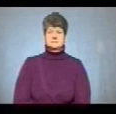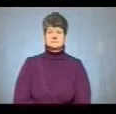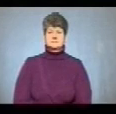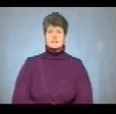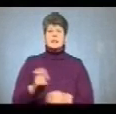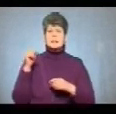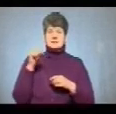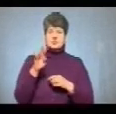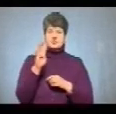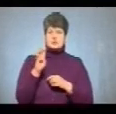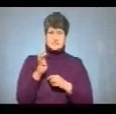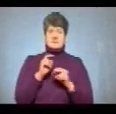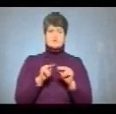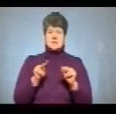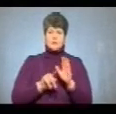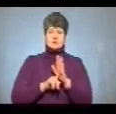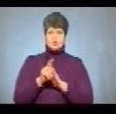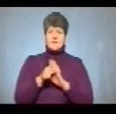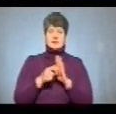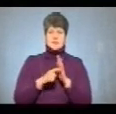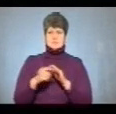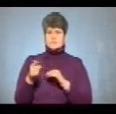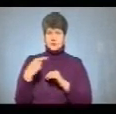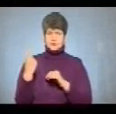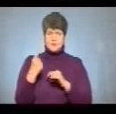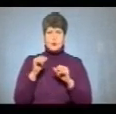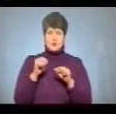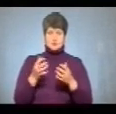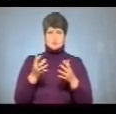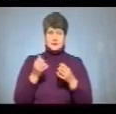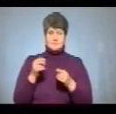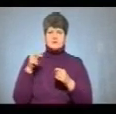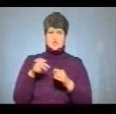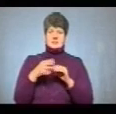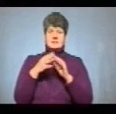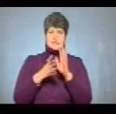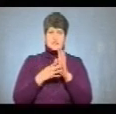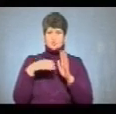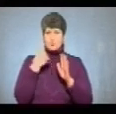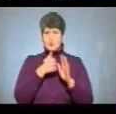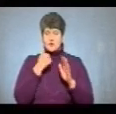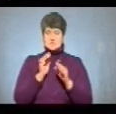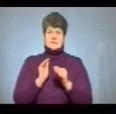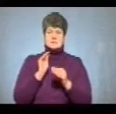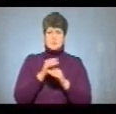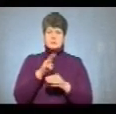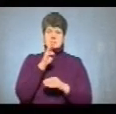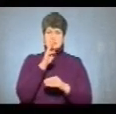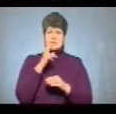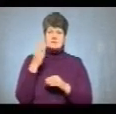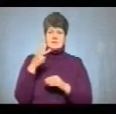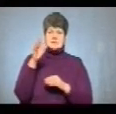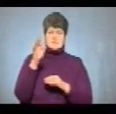1400 вчителів початкових класів Тернопільщини можуть отримати у 2019 році надбавку до зарплати